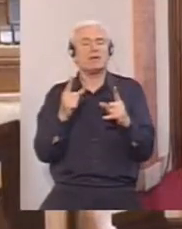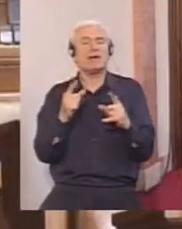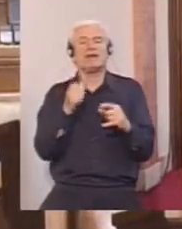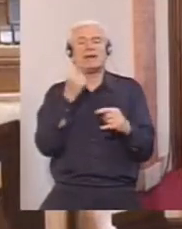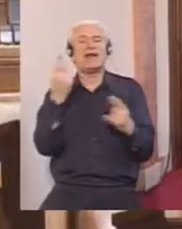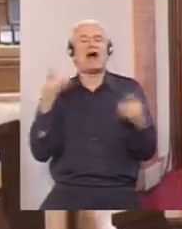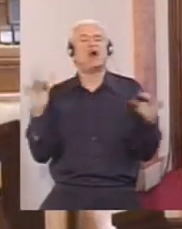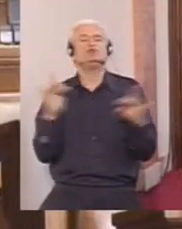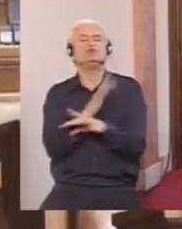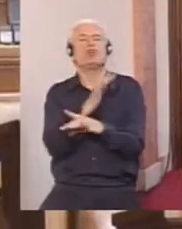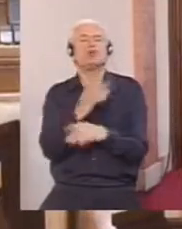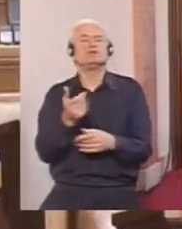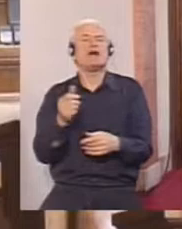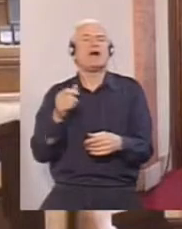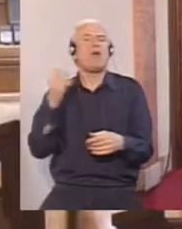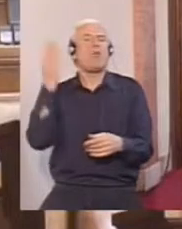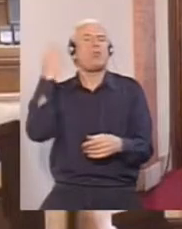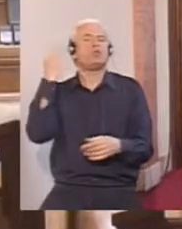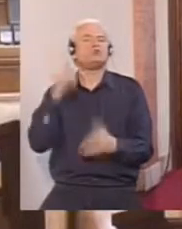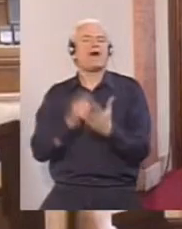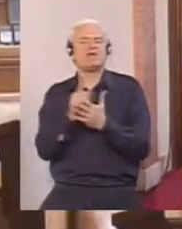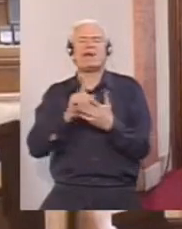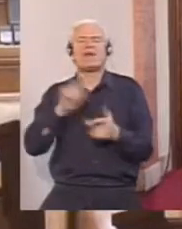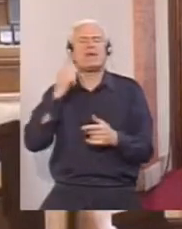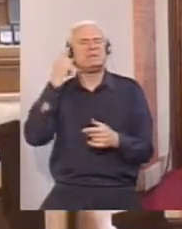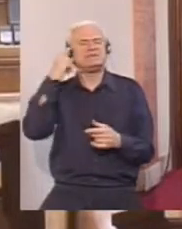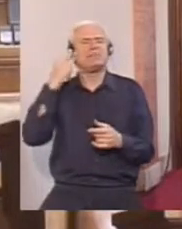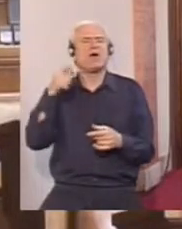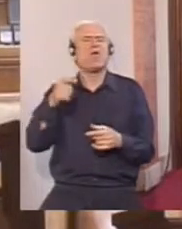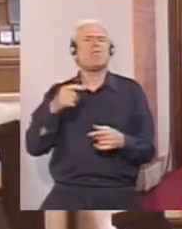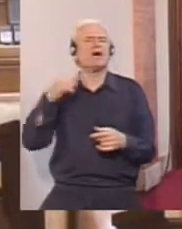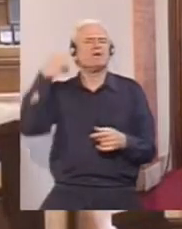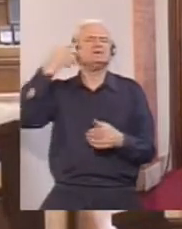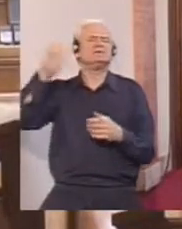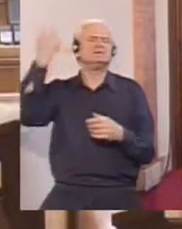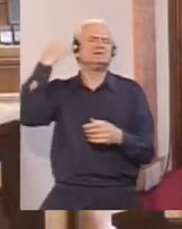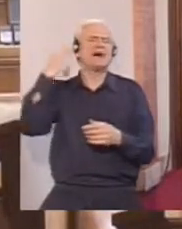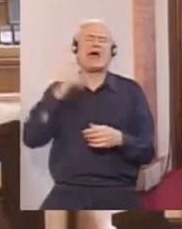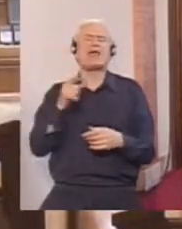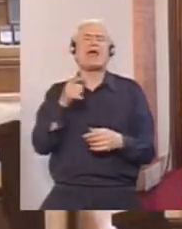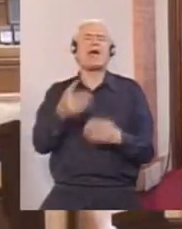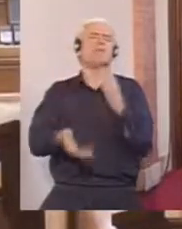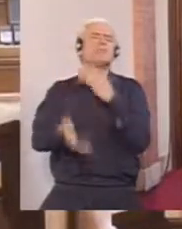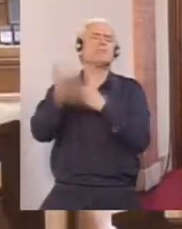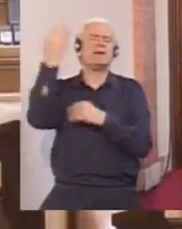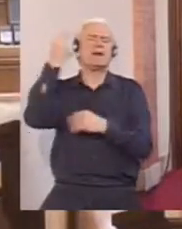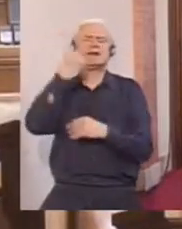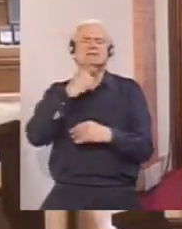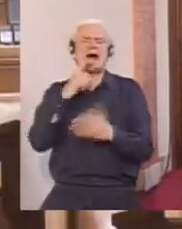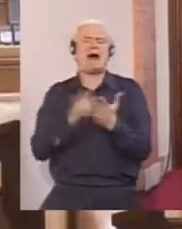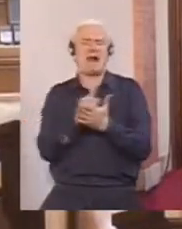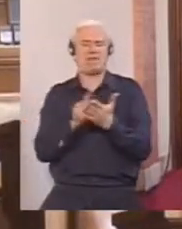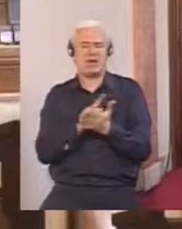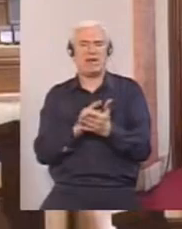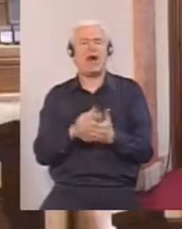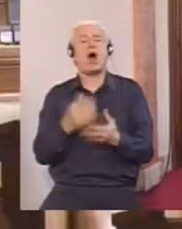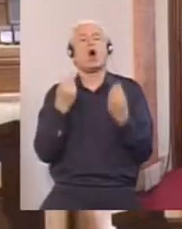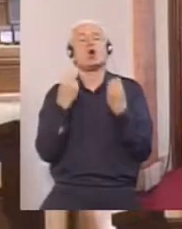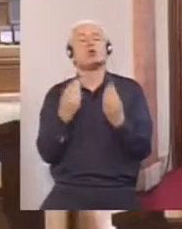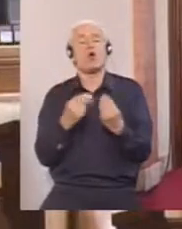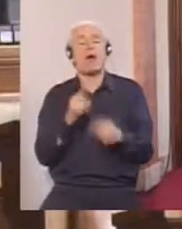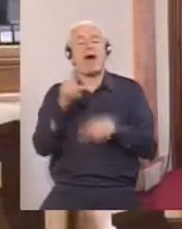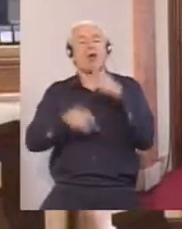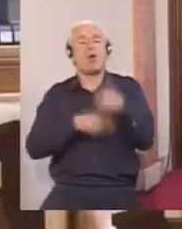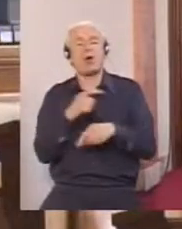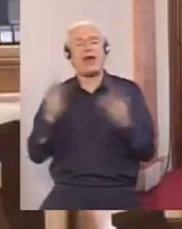jedan ostatak prošlih vremena, ne mislim na ona prošla vremena koja su vama u glavi, nego neka čak i pre toga. Dobar je